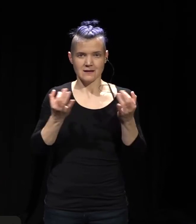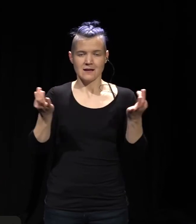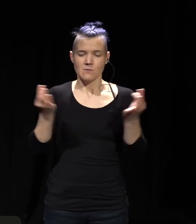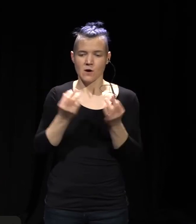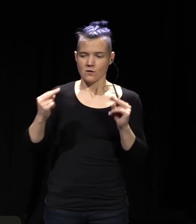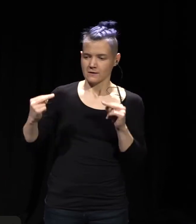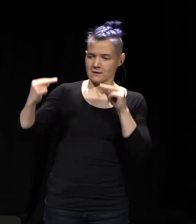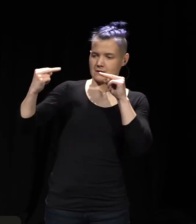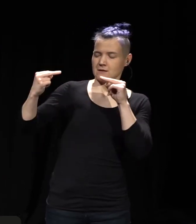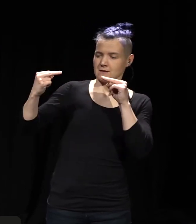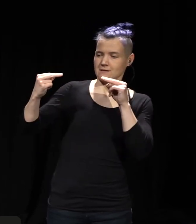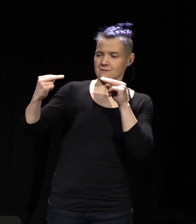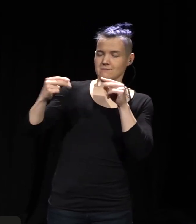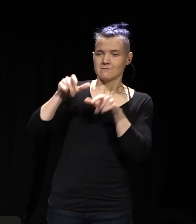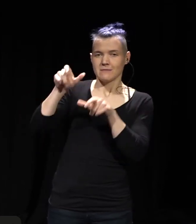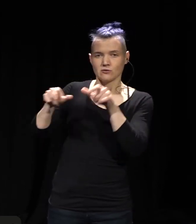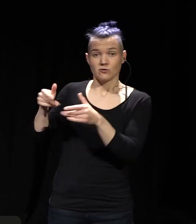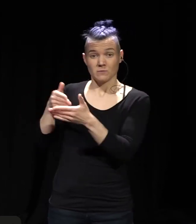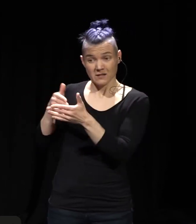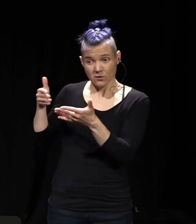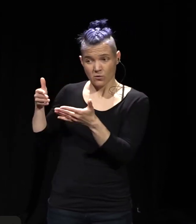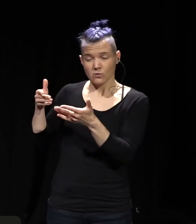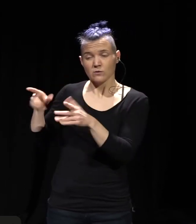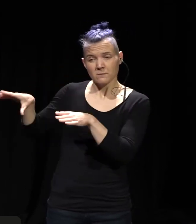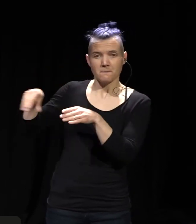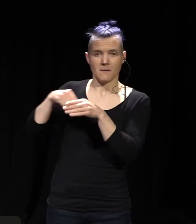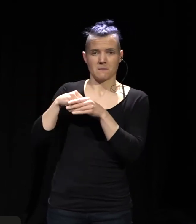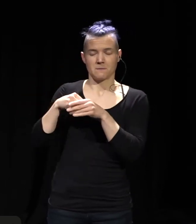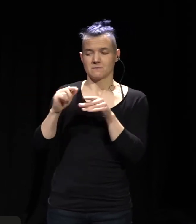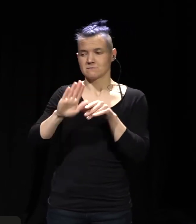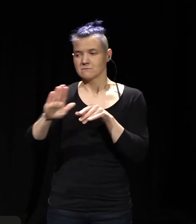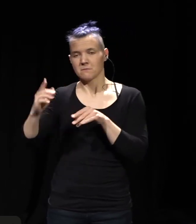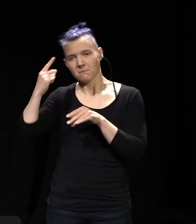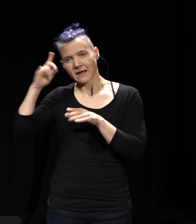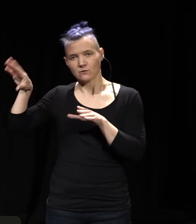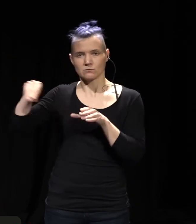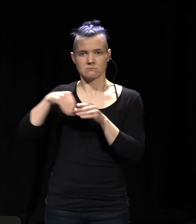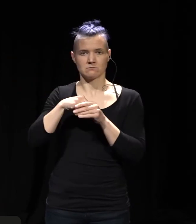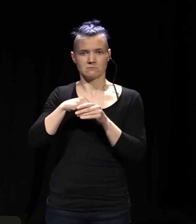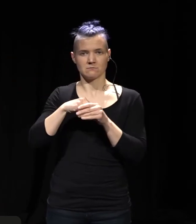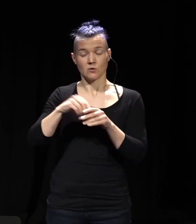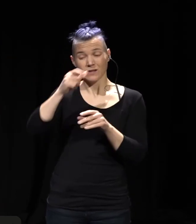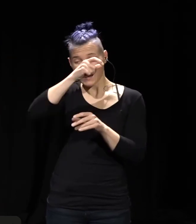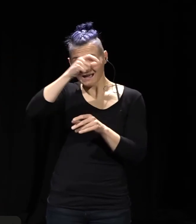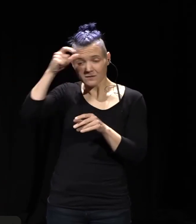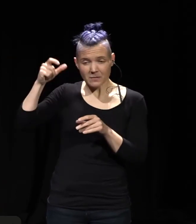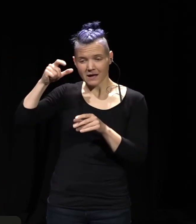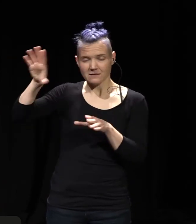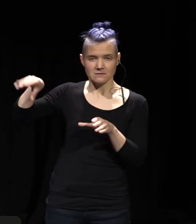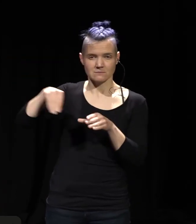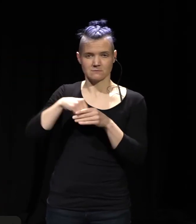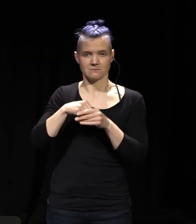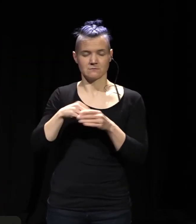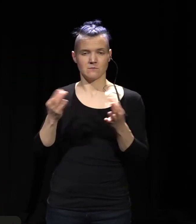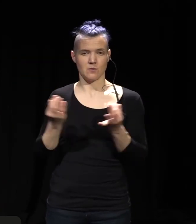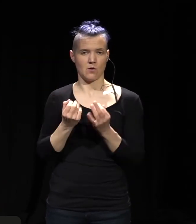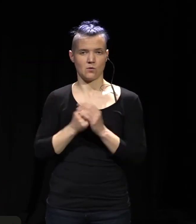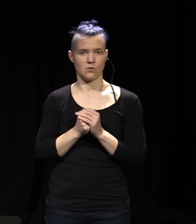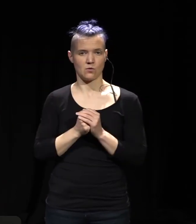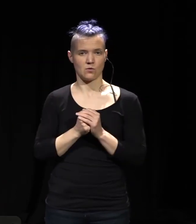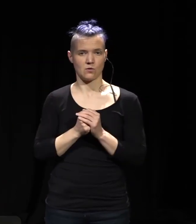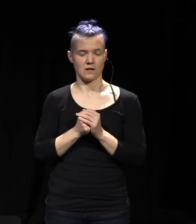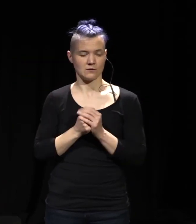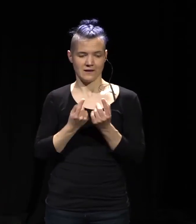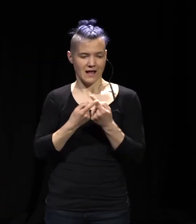Menschen mit Behinderung und vor allen Dingen Experten auch aus dem Feld, weil anders wird man die Strukturen